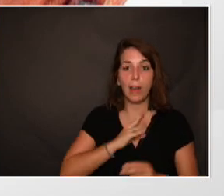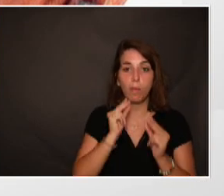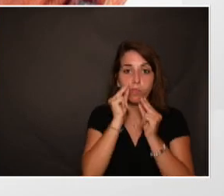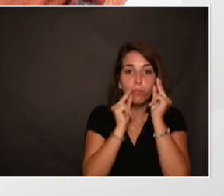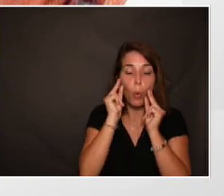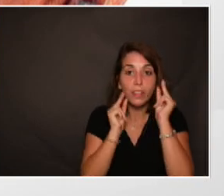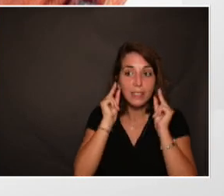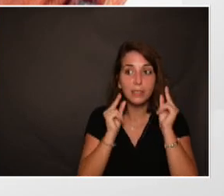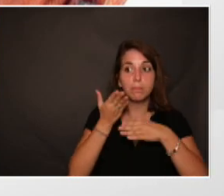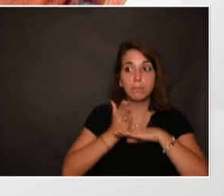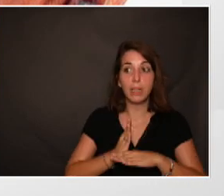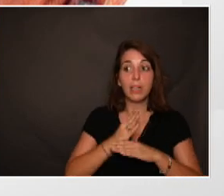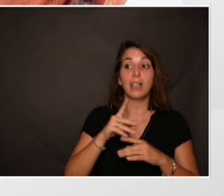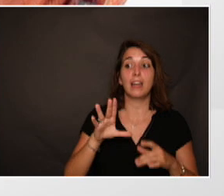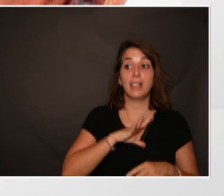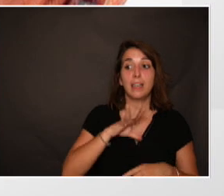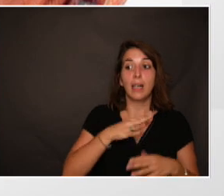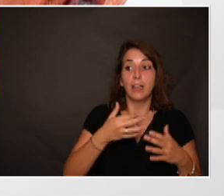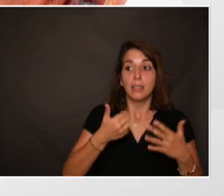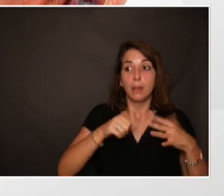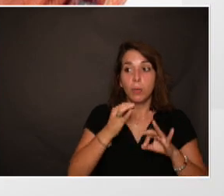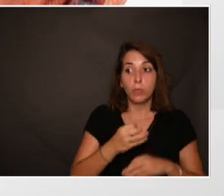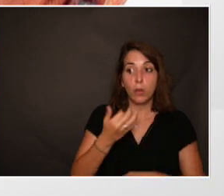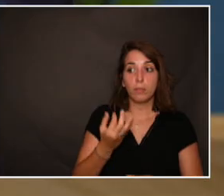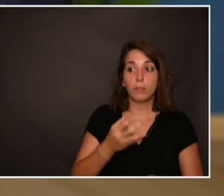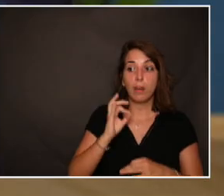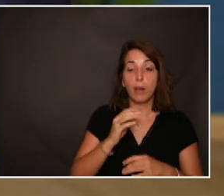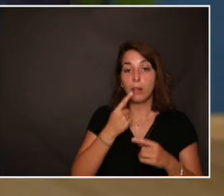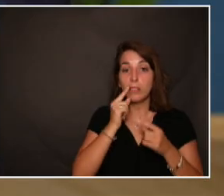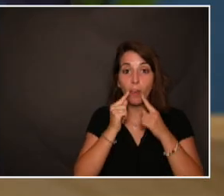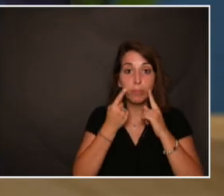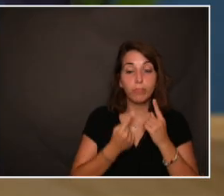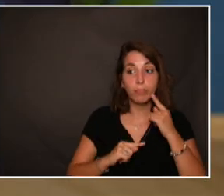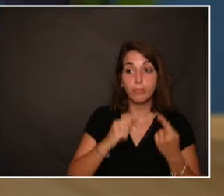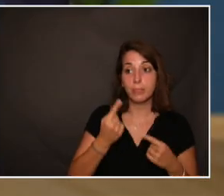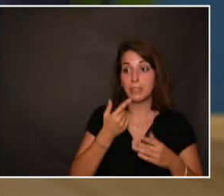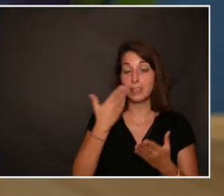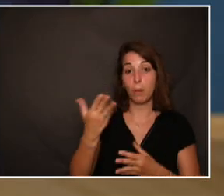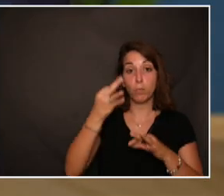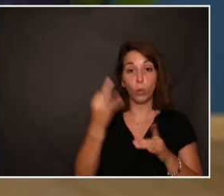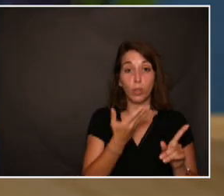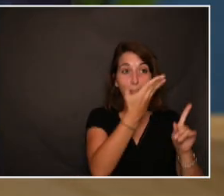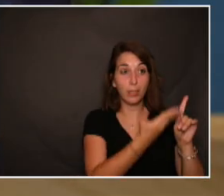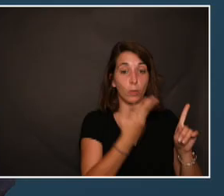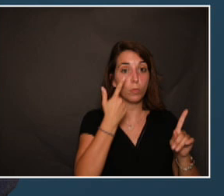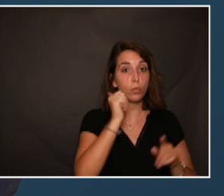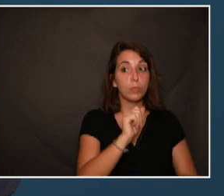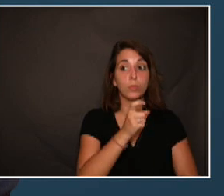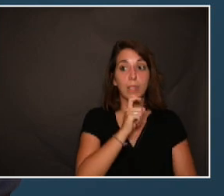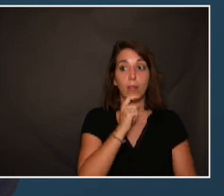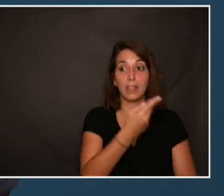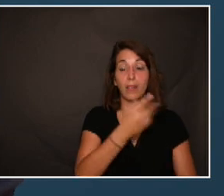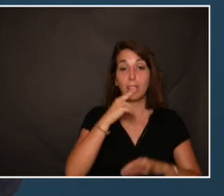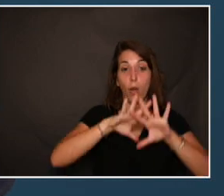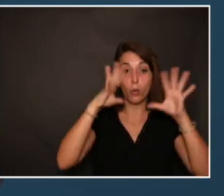% ne déclaraient aucun problème dentaire. Donc vous voyez qu'on rejoint les chiffres que je vous ai donnés tout à l'heure où on voyait que